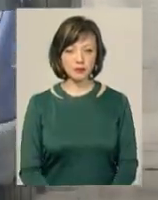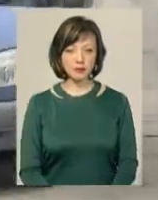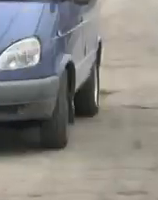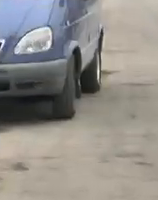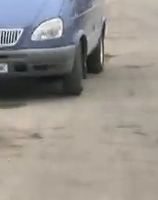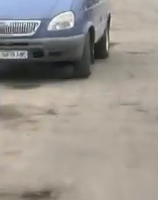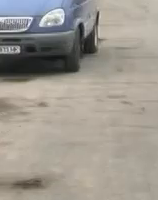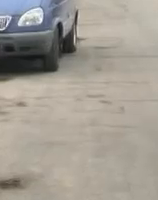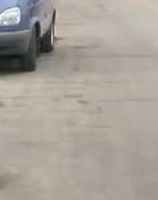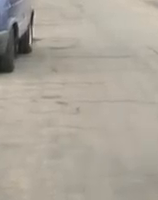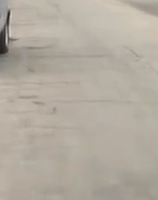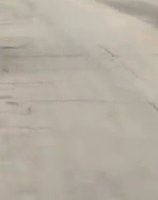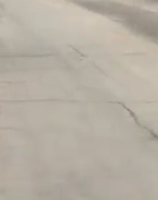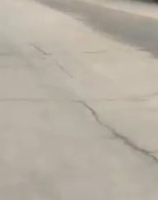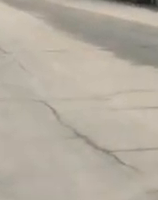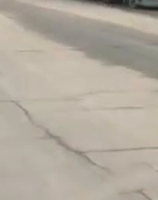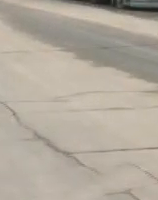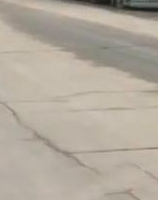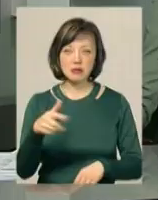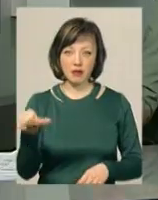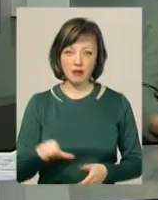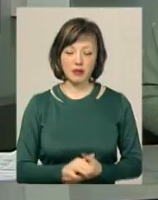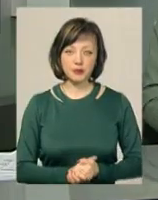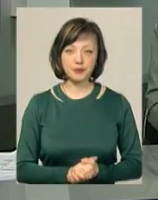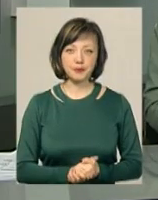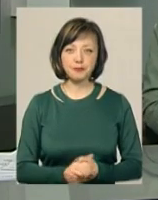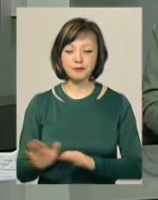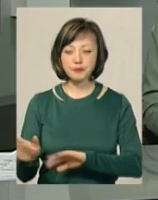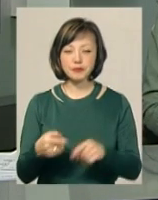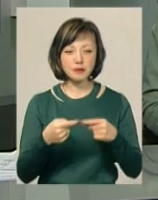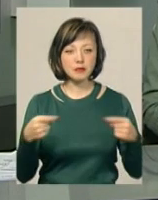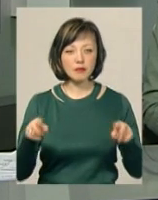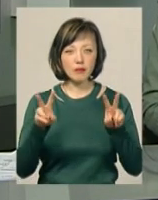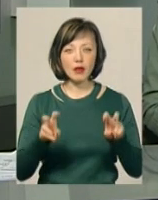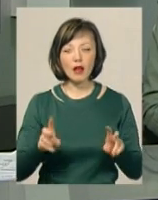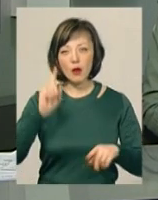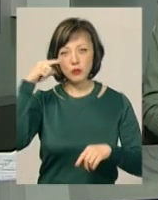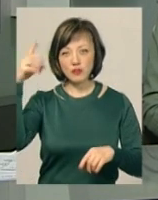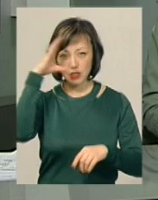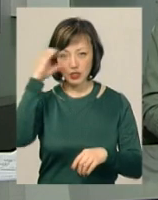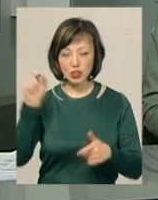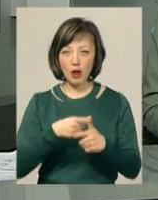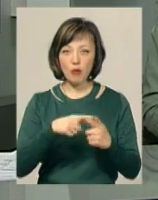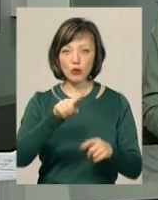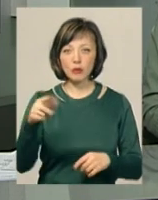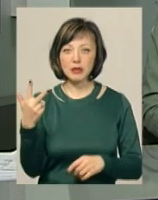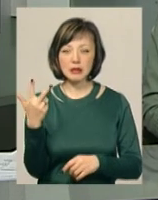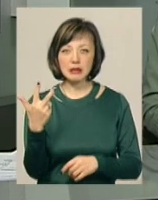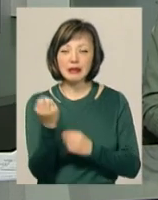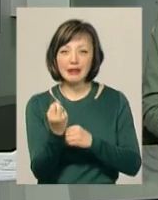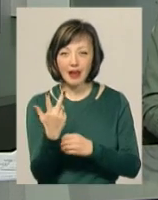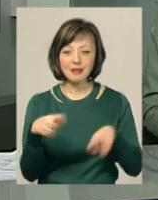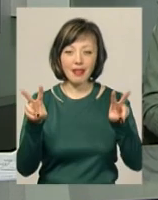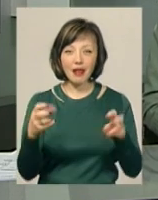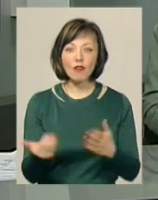Чорний, Володимир Паламар. Новини, Поділля Центр. До інших тем. «Божевільна ніч» або номер 13 – це назва нової комедії,